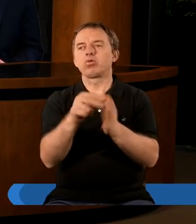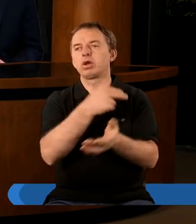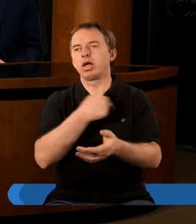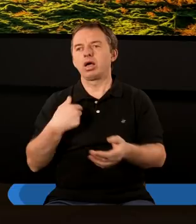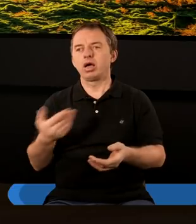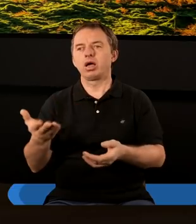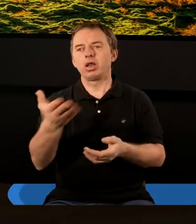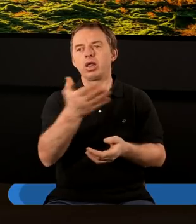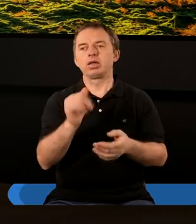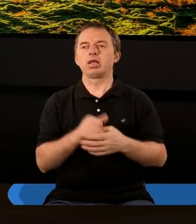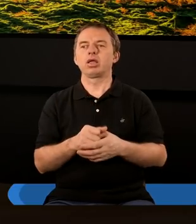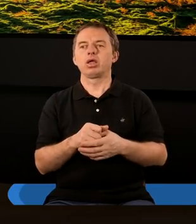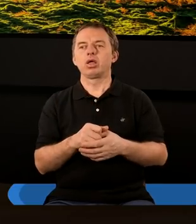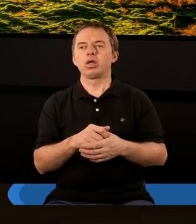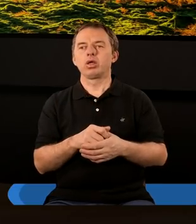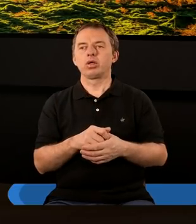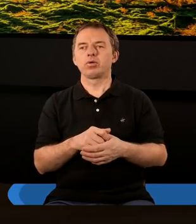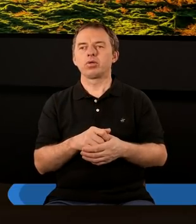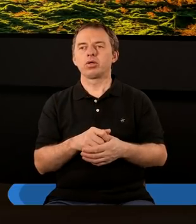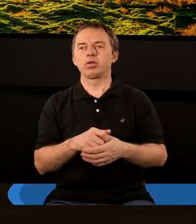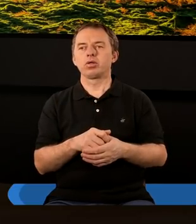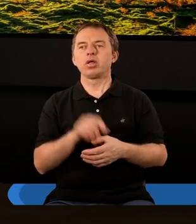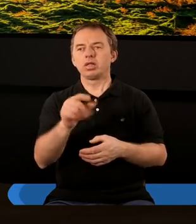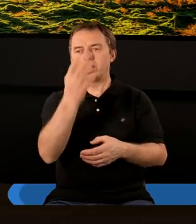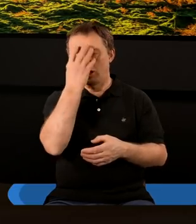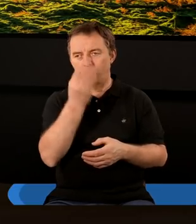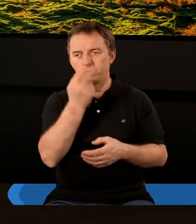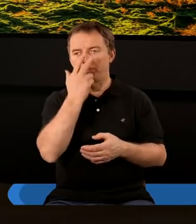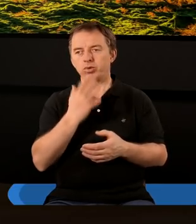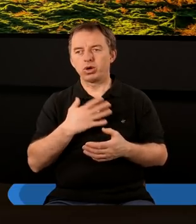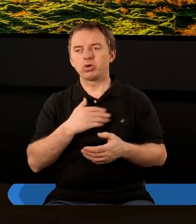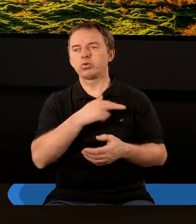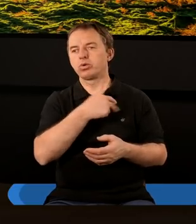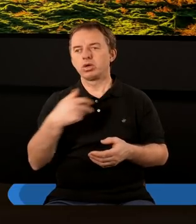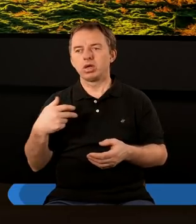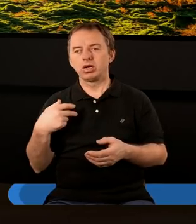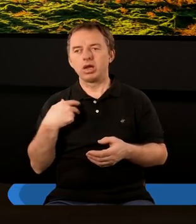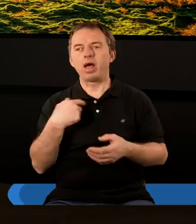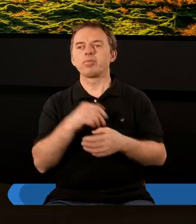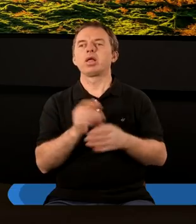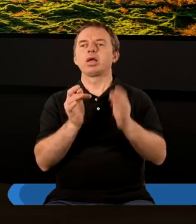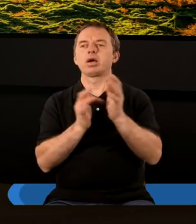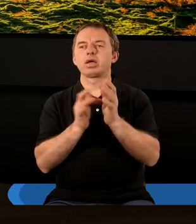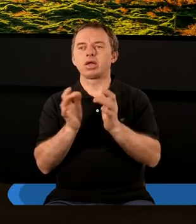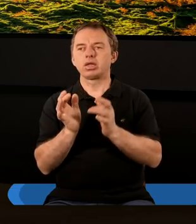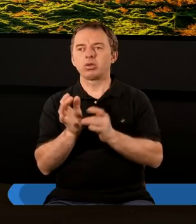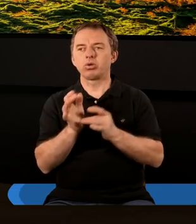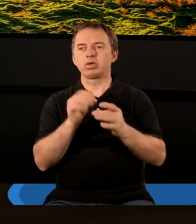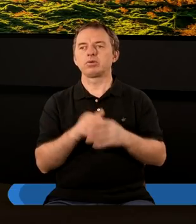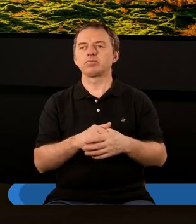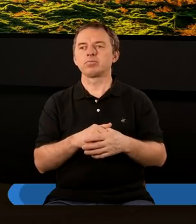nas. No właśnie, to jest niesamowite, że ten obraz pokazuje nam, że Chrystus